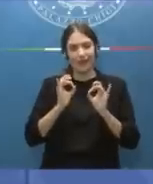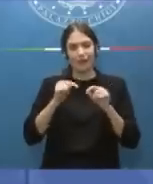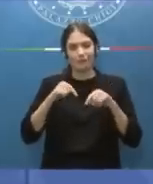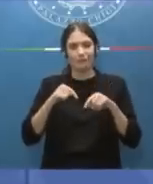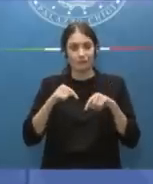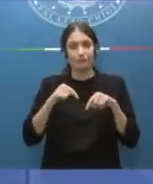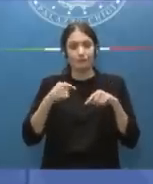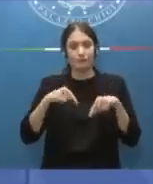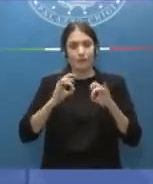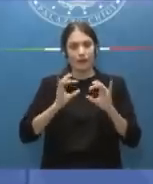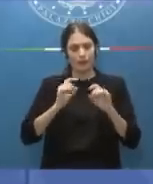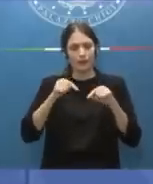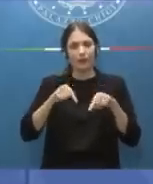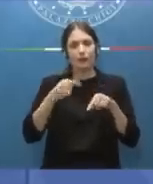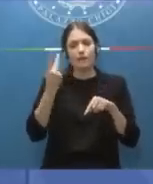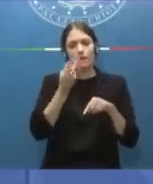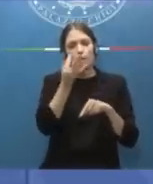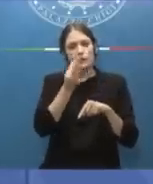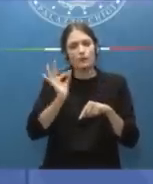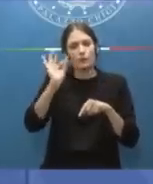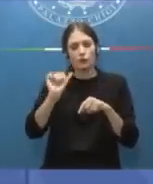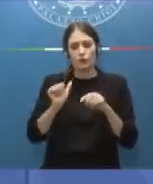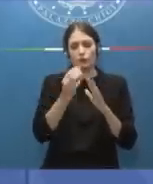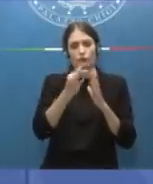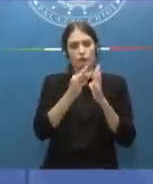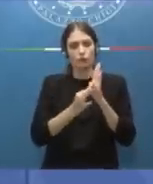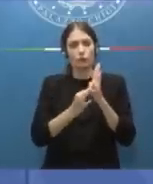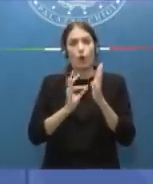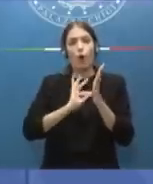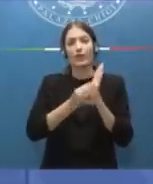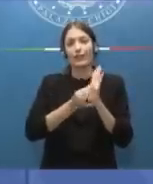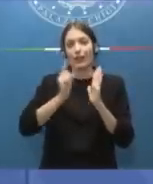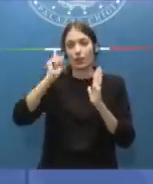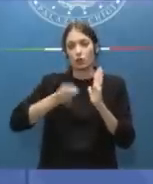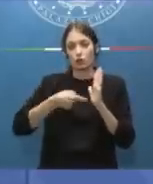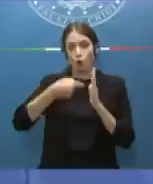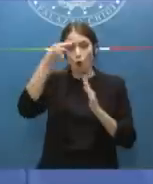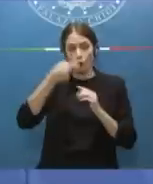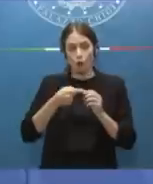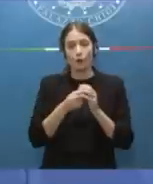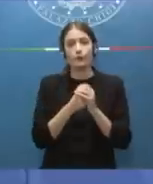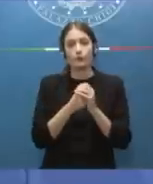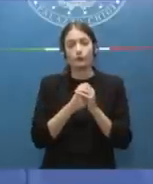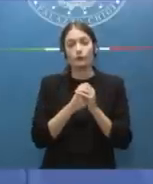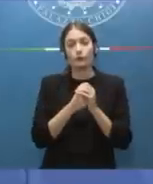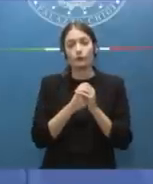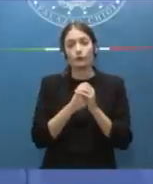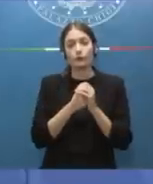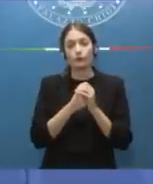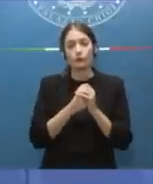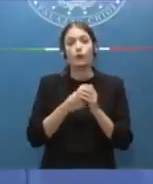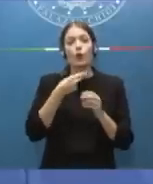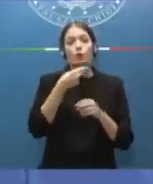Nello specifico, diciamo, due principali punti all'ordine del giorno, ovvero la nomina dei sottosegretari